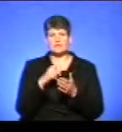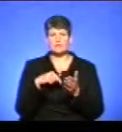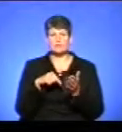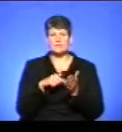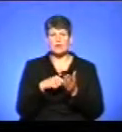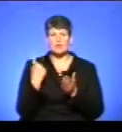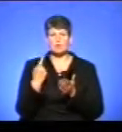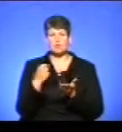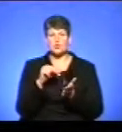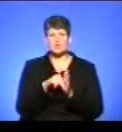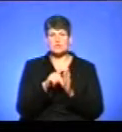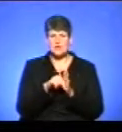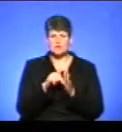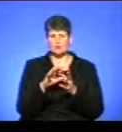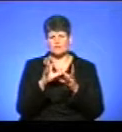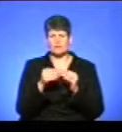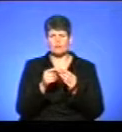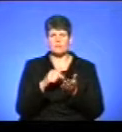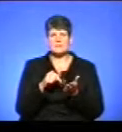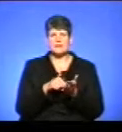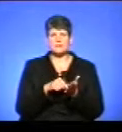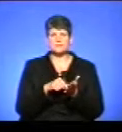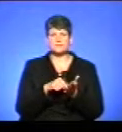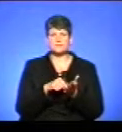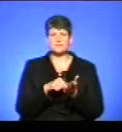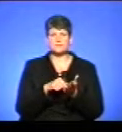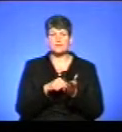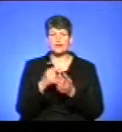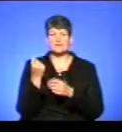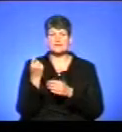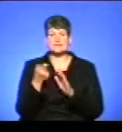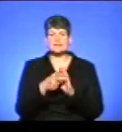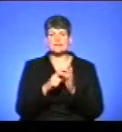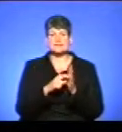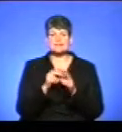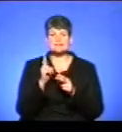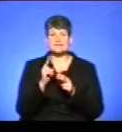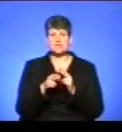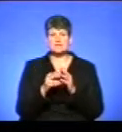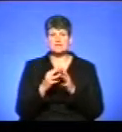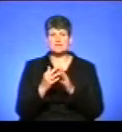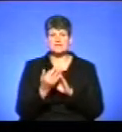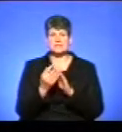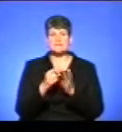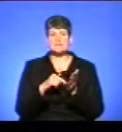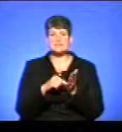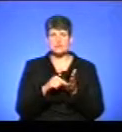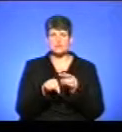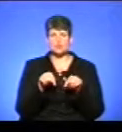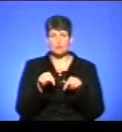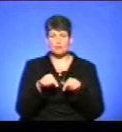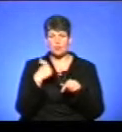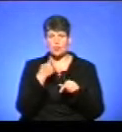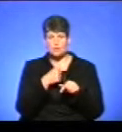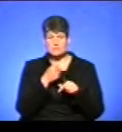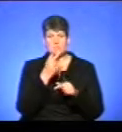обласного значення, чи взагалі у містах, 11 клас закінчували у сільській місцевості. Цьогоріч ми